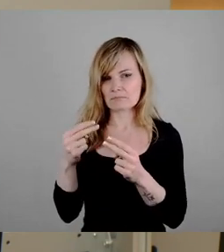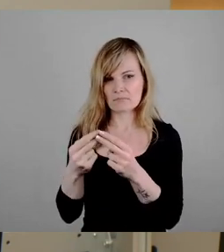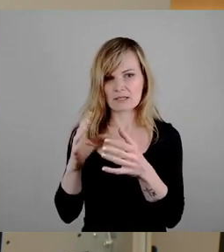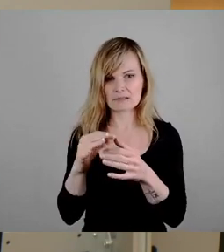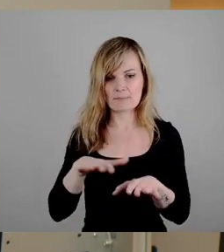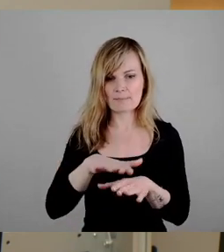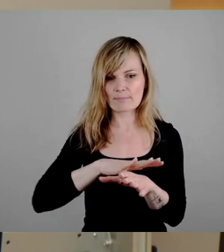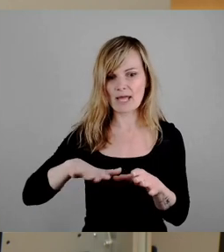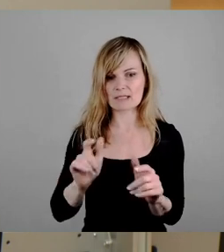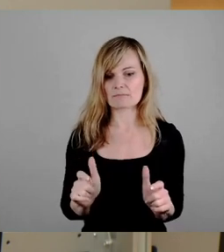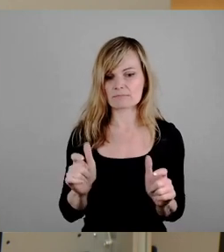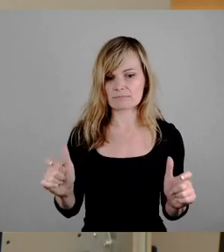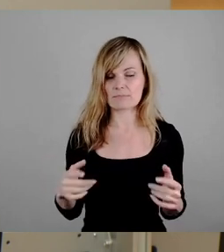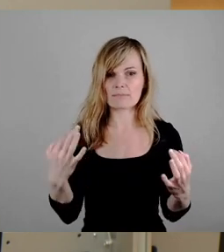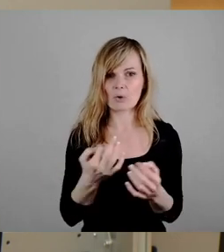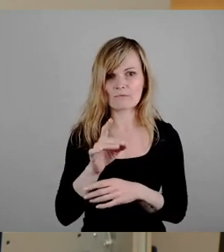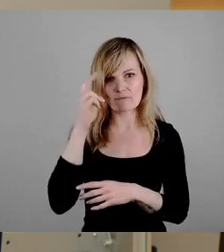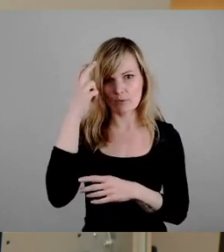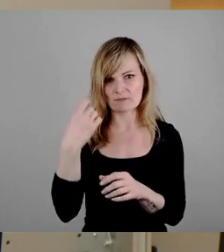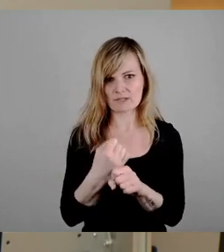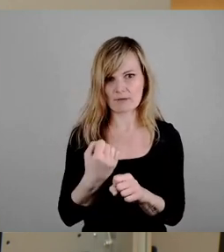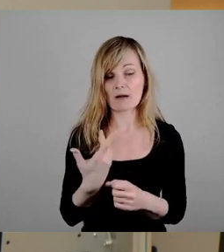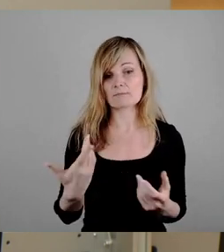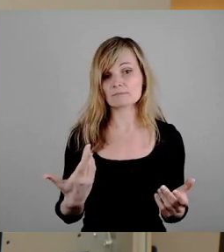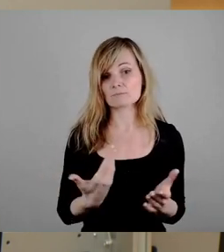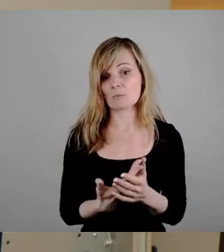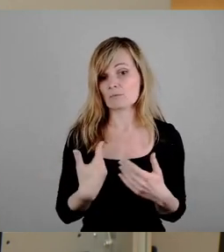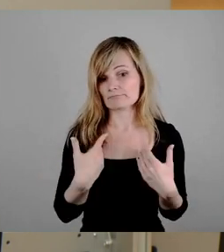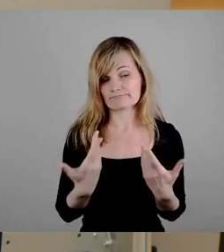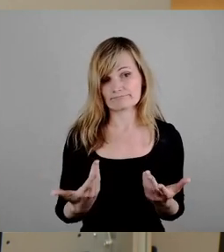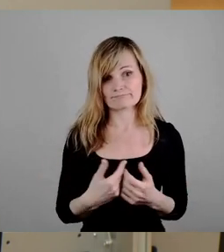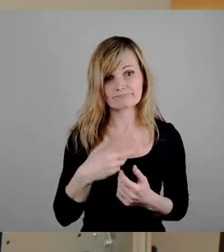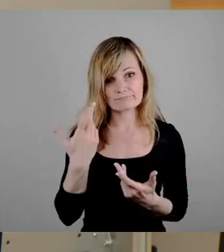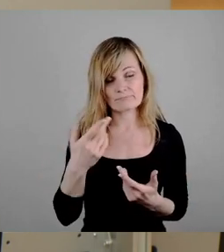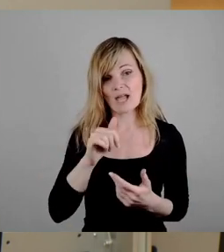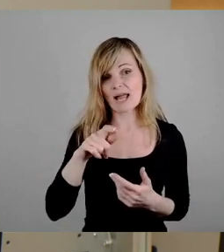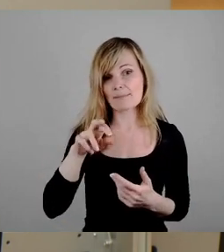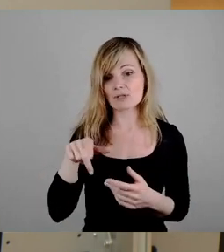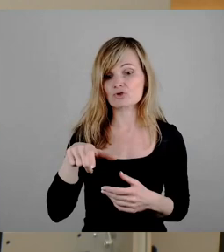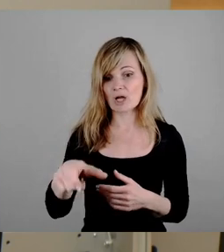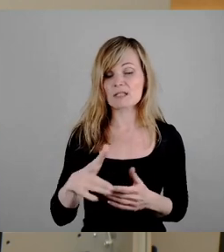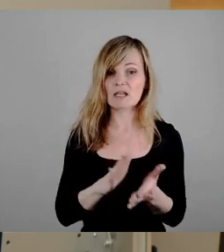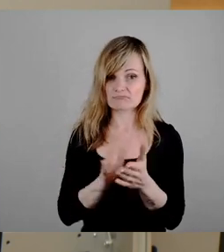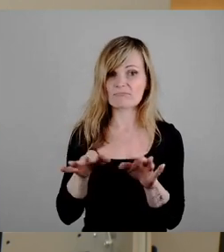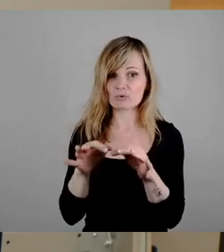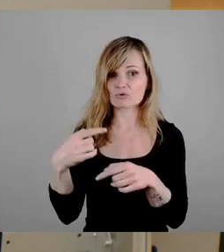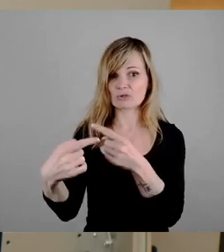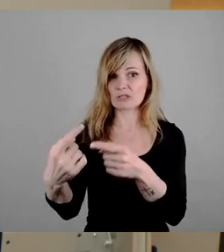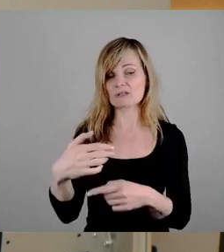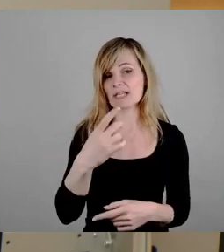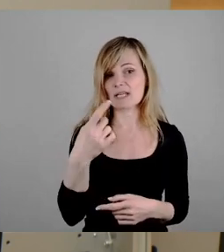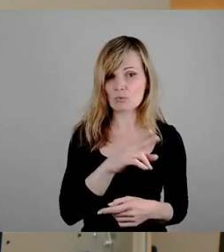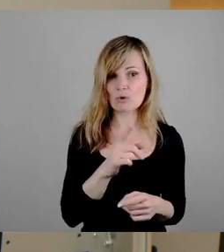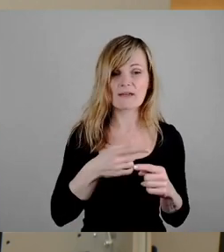gewinnen, den ich brauche, um das vernünftig zu machen. Machen wir uns nichts vor. Klar, Albertstraße hat funktioniert. Da hat im Prinzip die CDU und die FDP